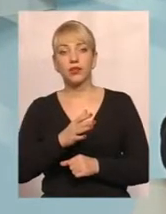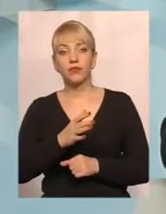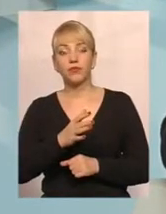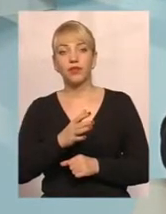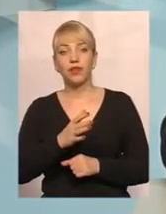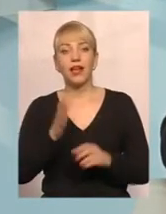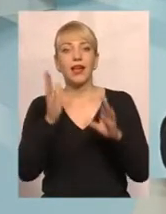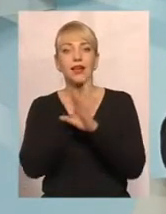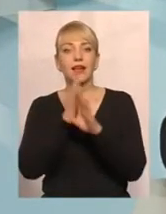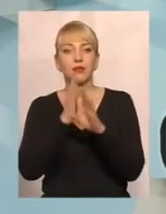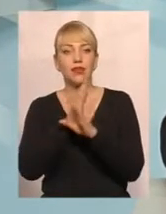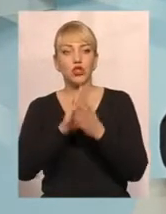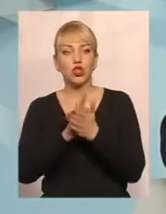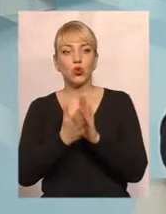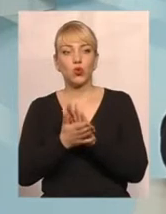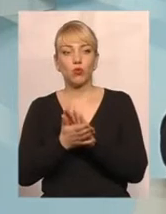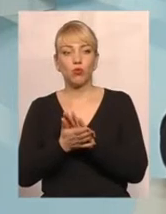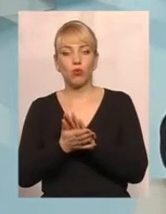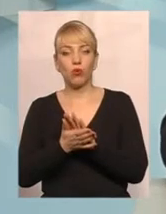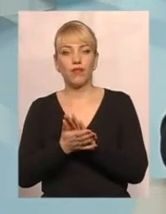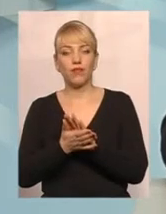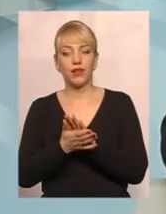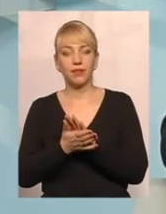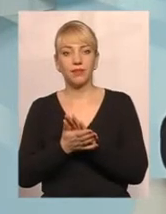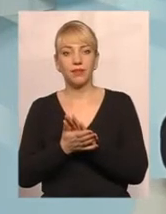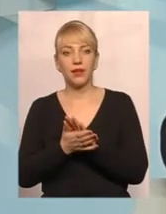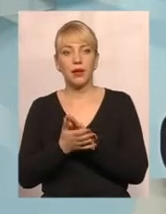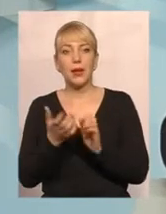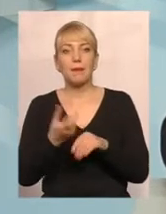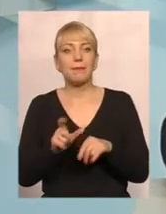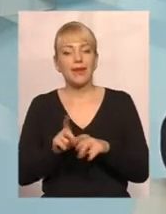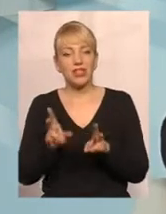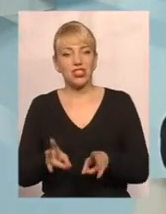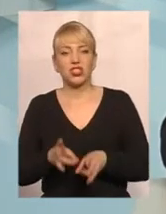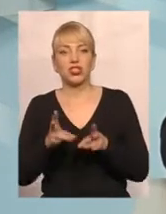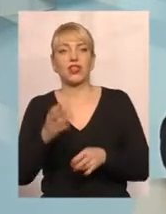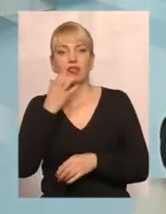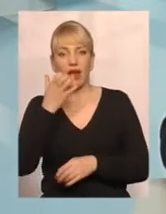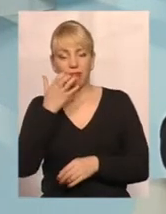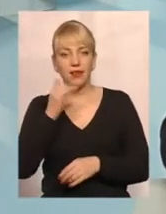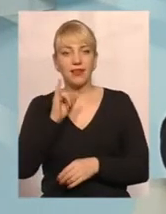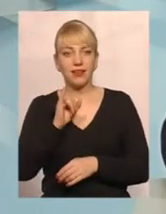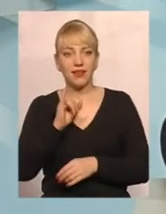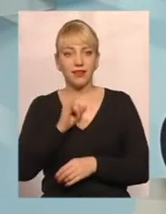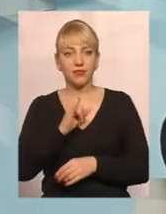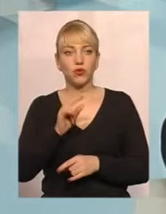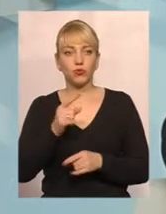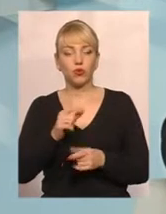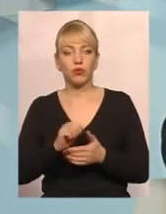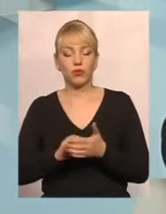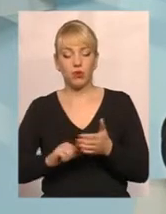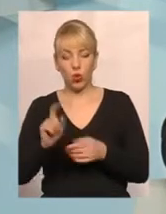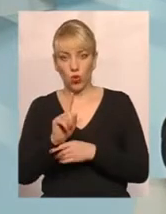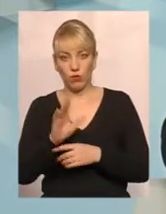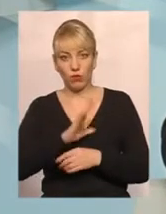кліматичні умови більш, в порівнянні до цього року, більш теплі. Тому, при чому, норма